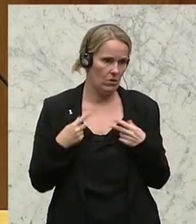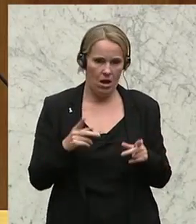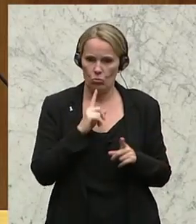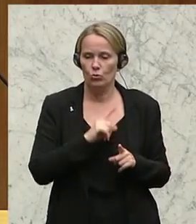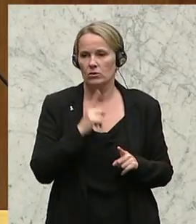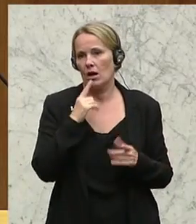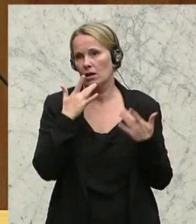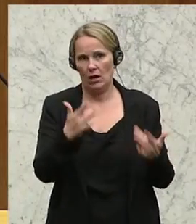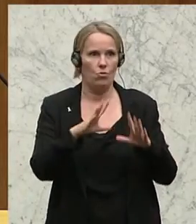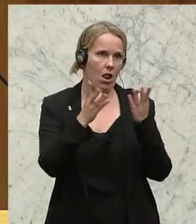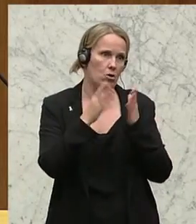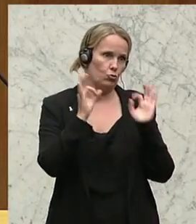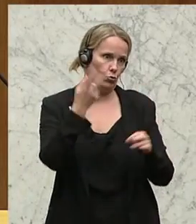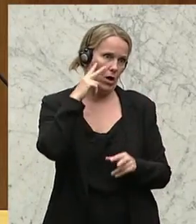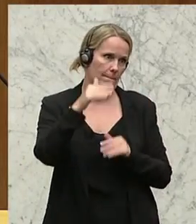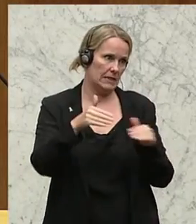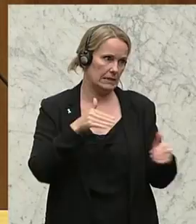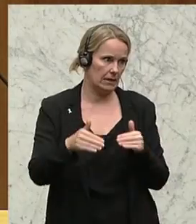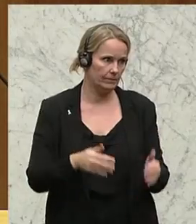Stelle nur gratulieren. Alles Gute, Herr Minister.